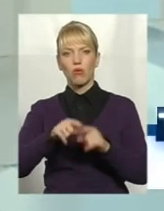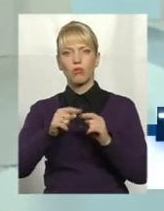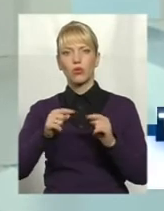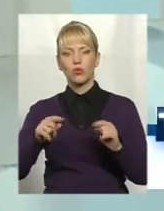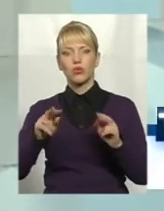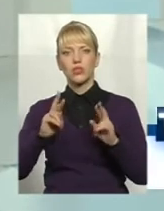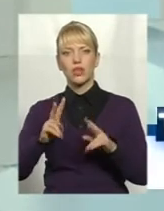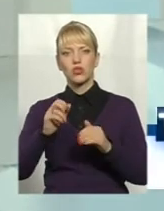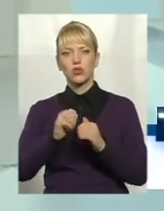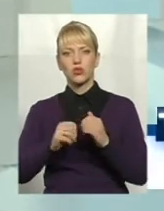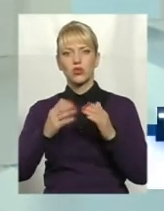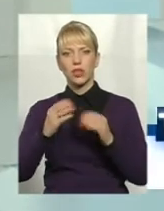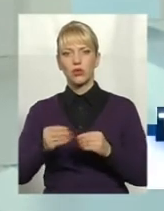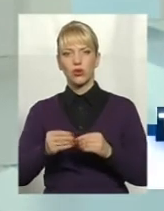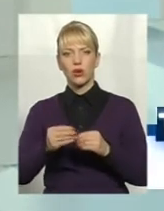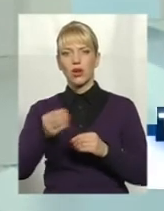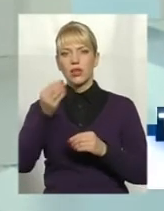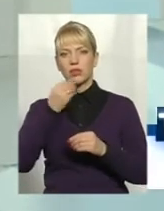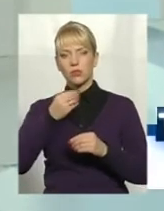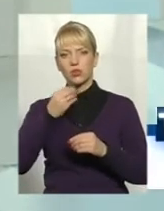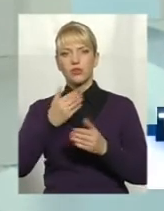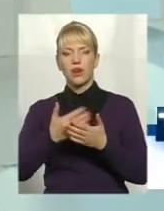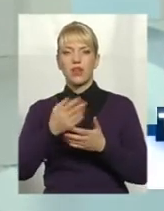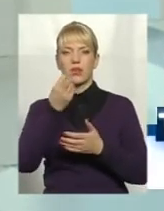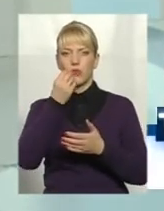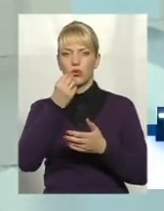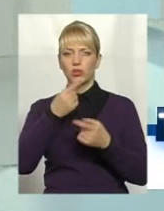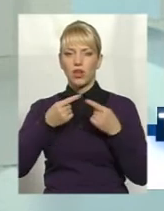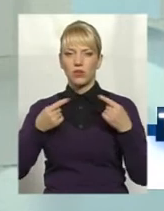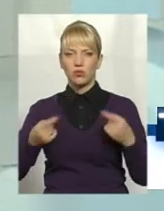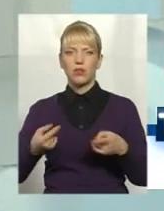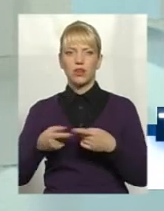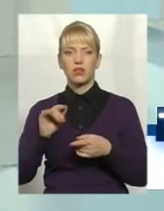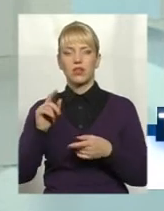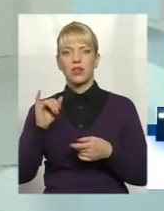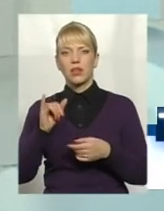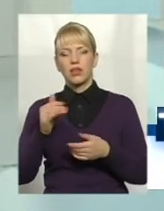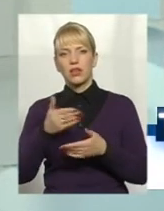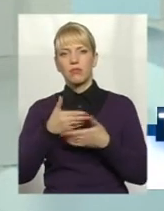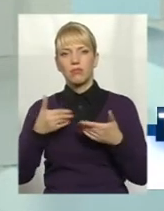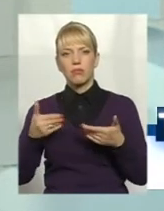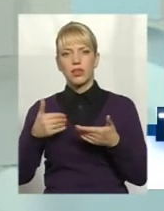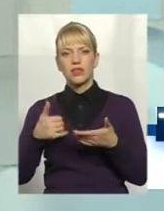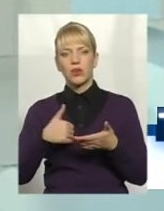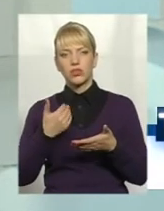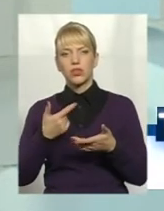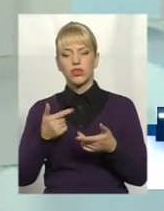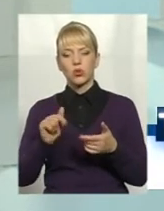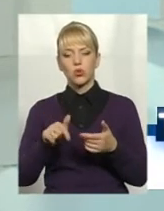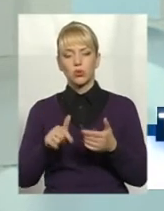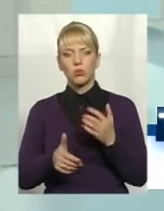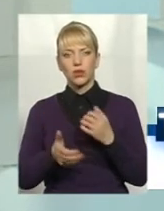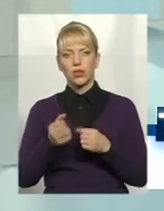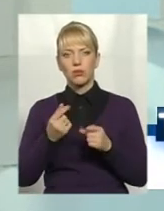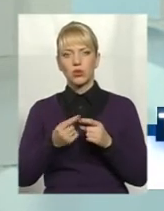щоденного споживання, продукти харчування. І ми захотіли тут підтримати той